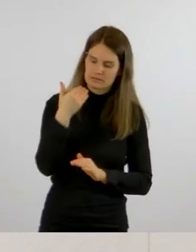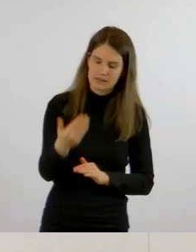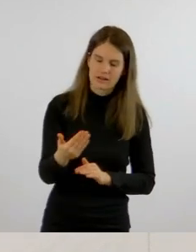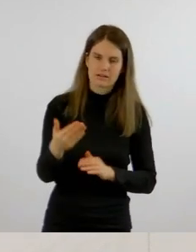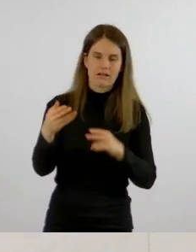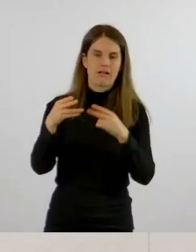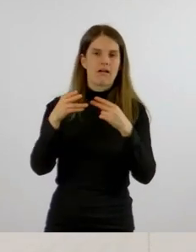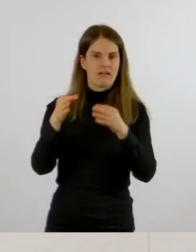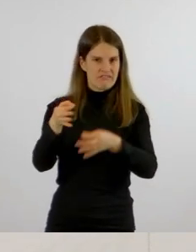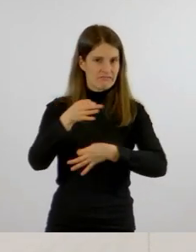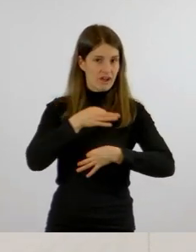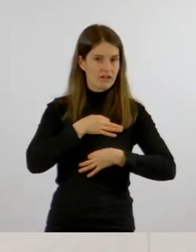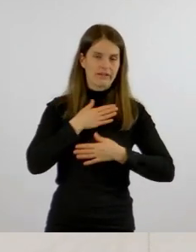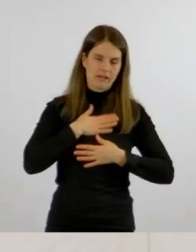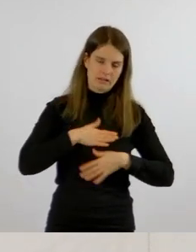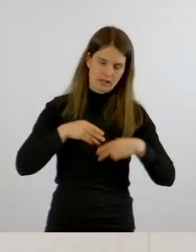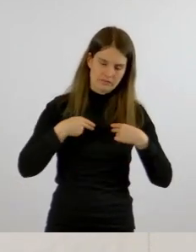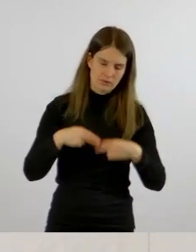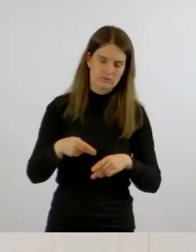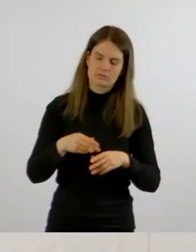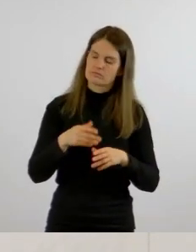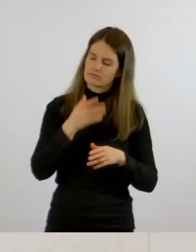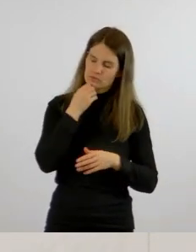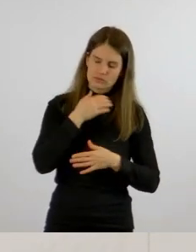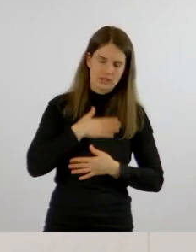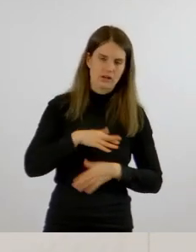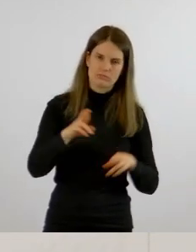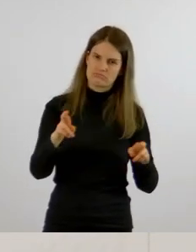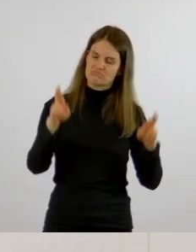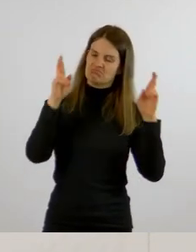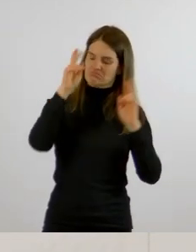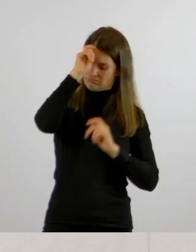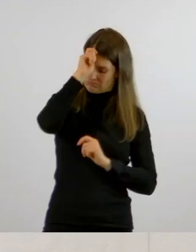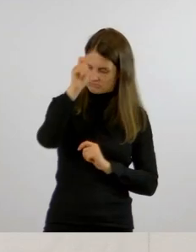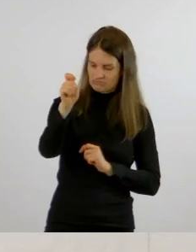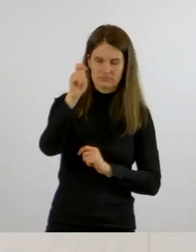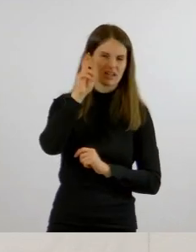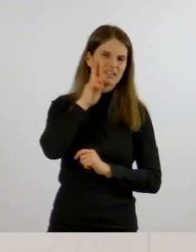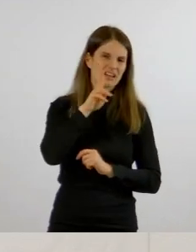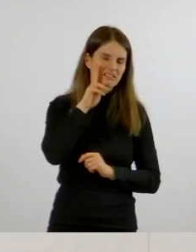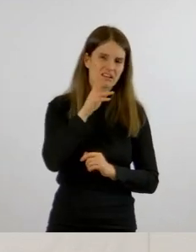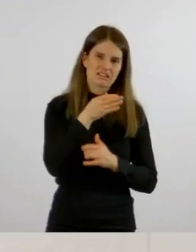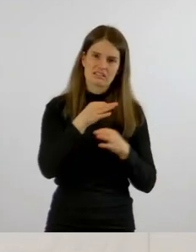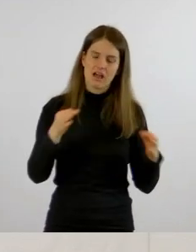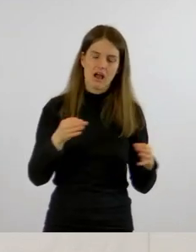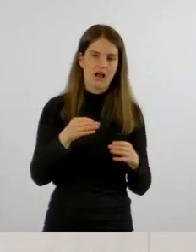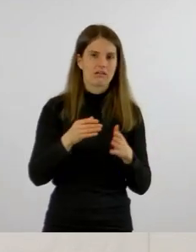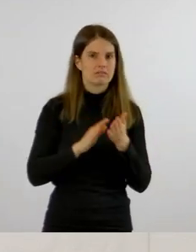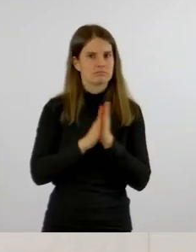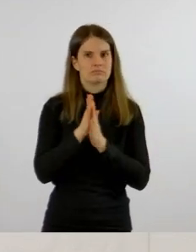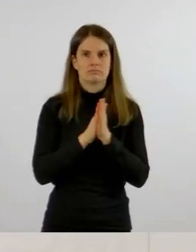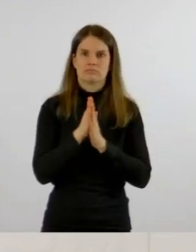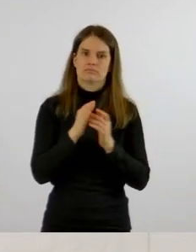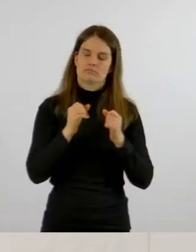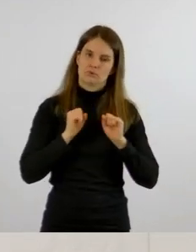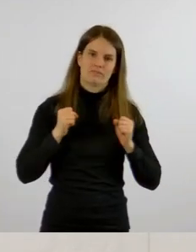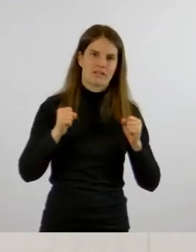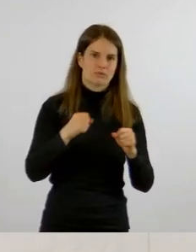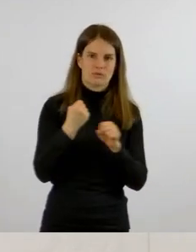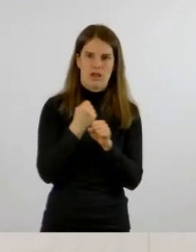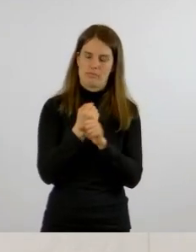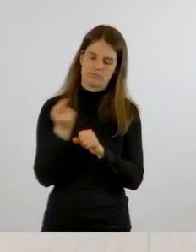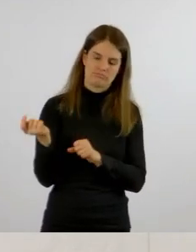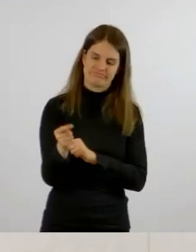beantworte und Ihnen auch meinen Respekt zum Ausdruck bringen will für Ihr tägliches Engagement in der Zahnarztpraxis.